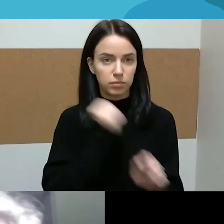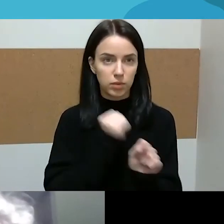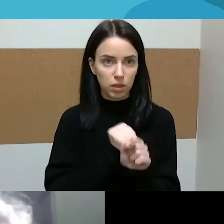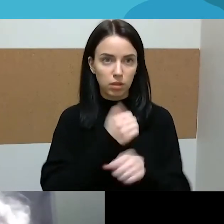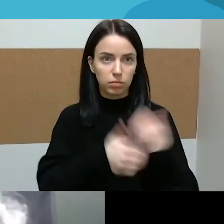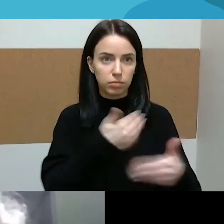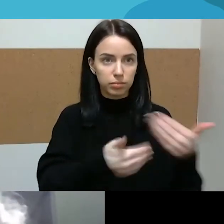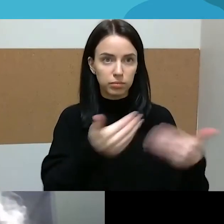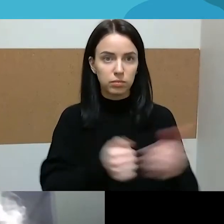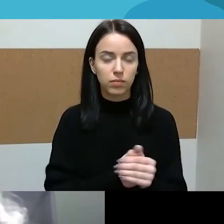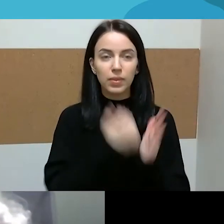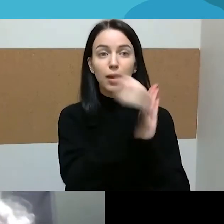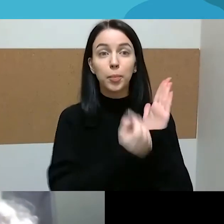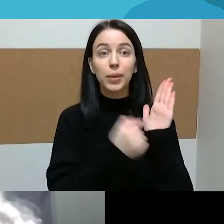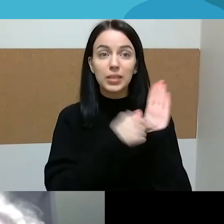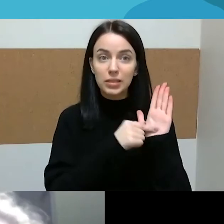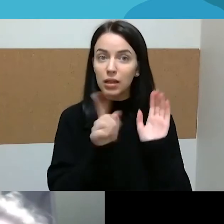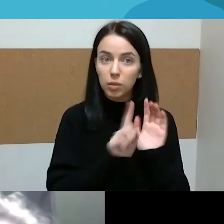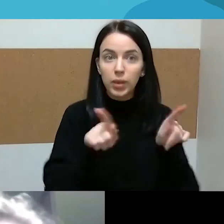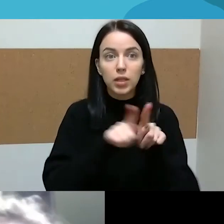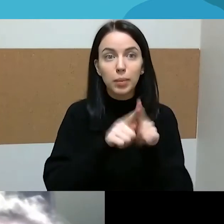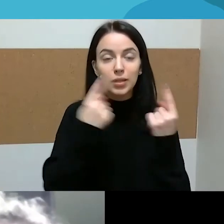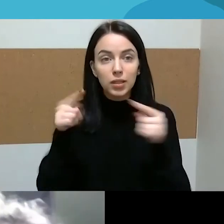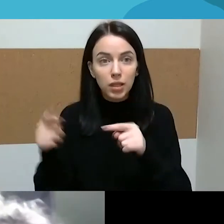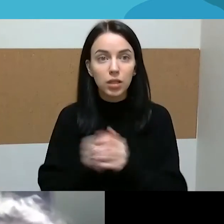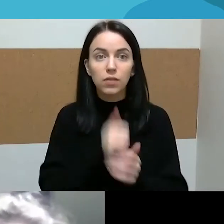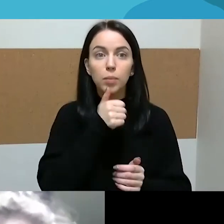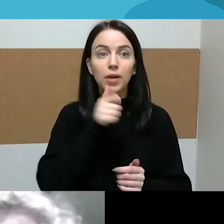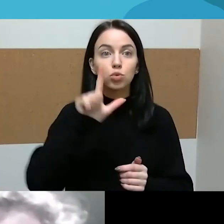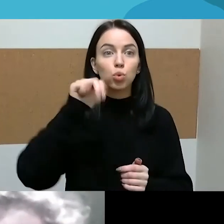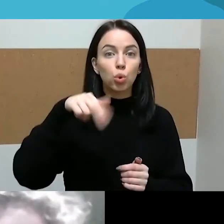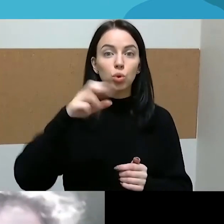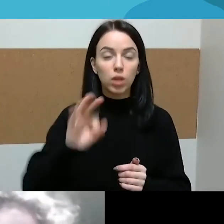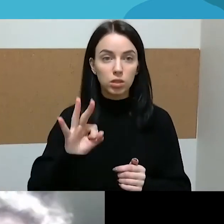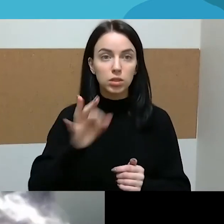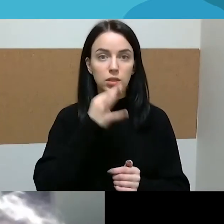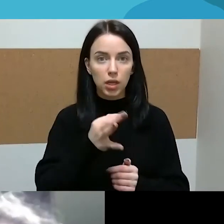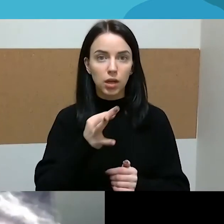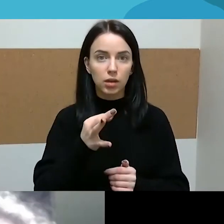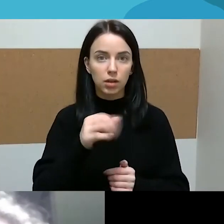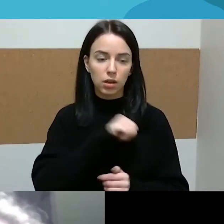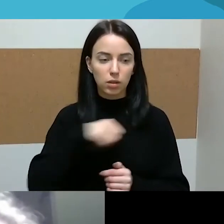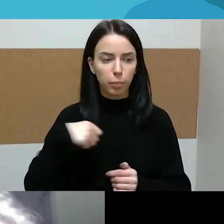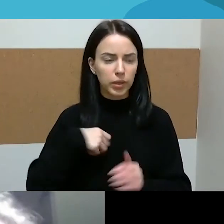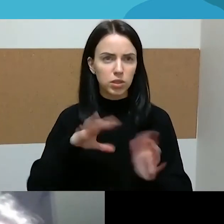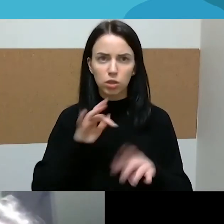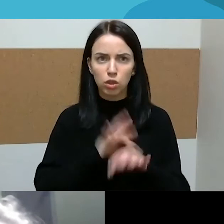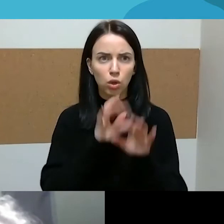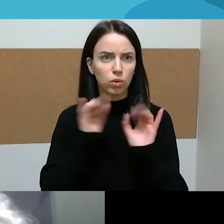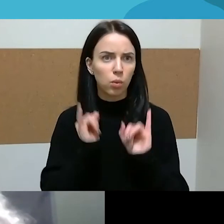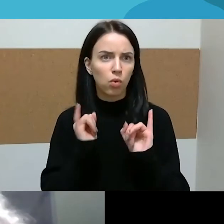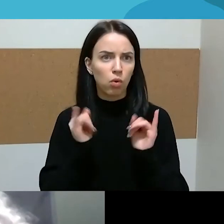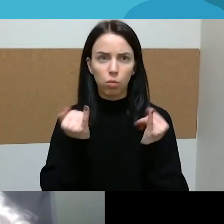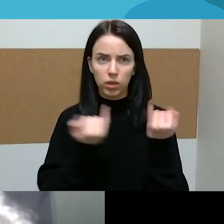kame, ne tik tai įstatymai, bet, nu, va, čia liūdas taip sakė, kad, nu, va, jis kažkaip tai taip, ne jau čia to spaudimo, bet vis tiek pas faktas, kad tu ateini ir tau